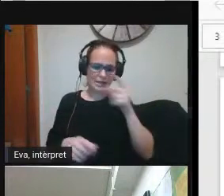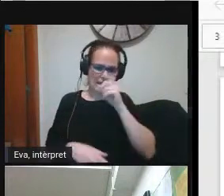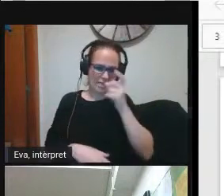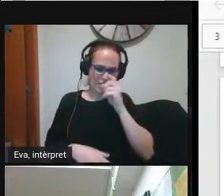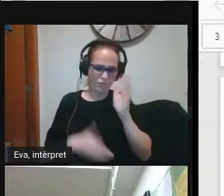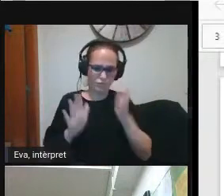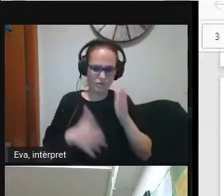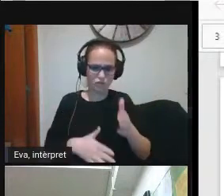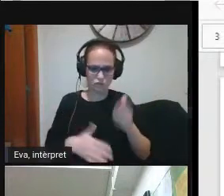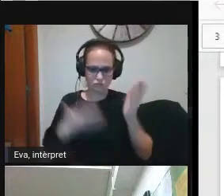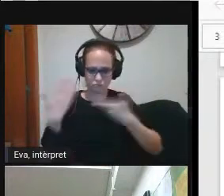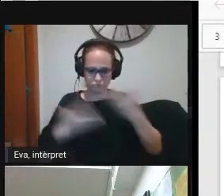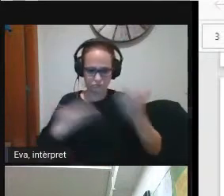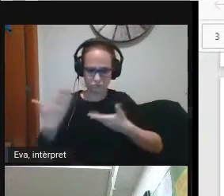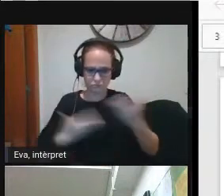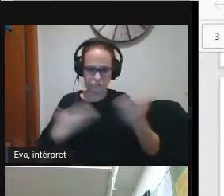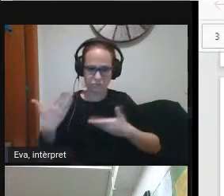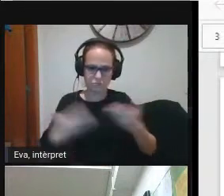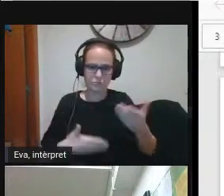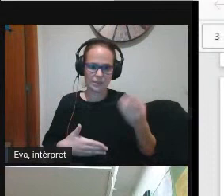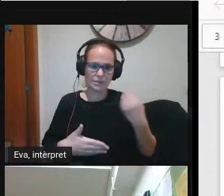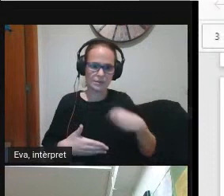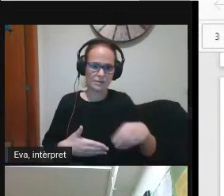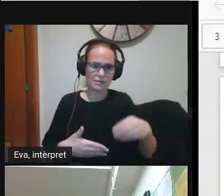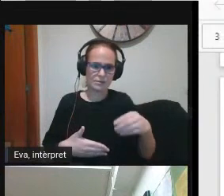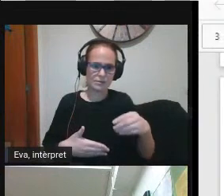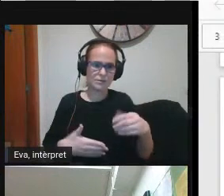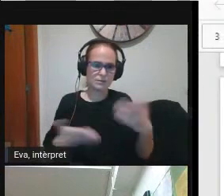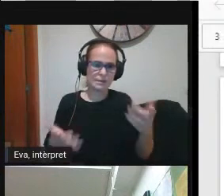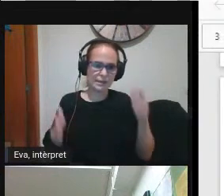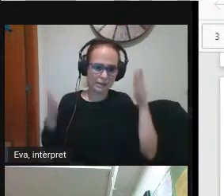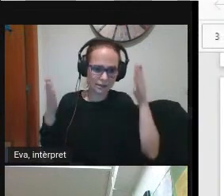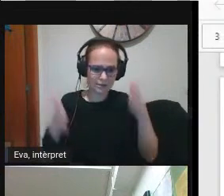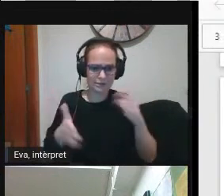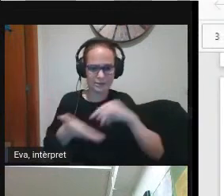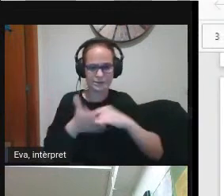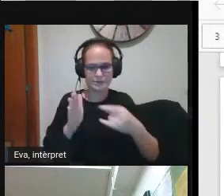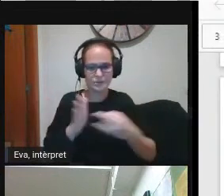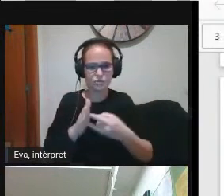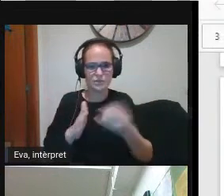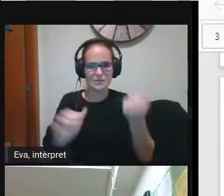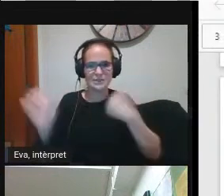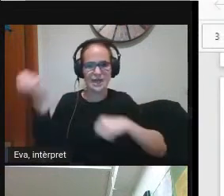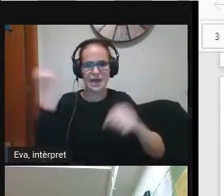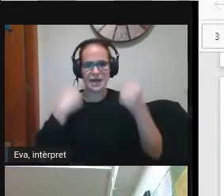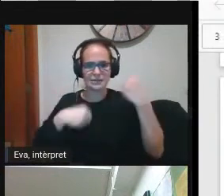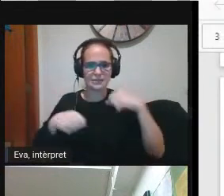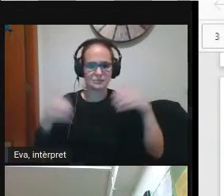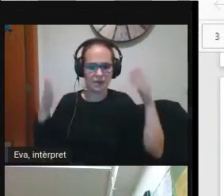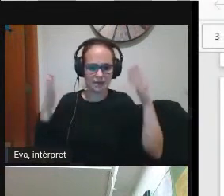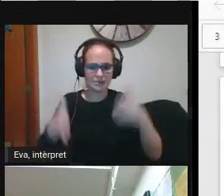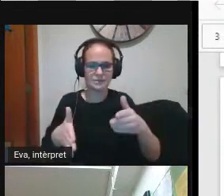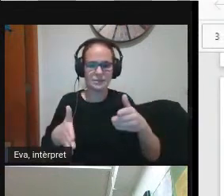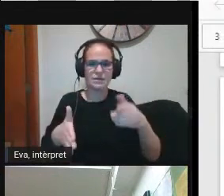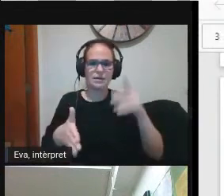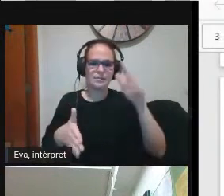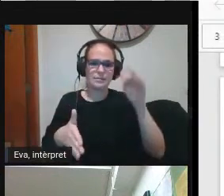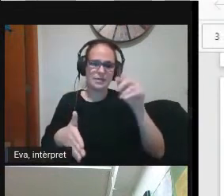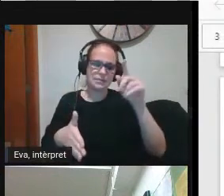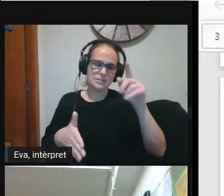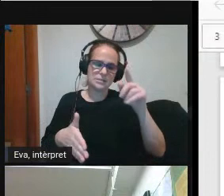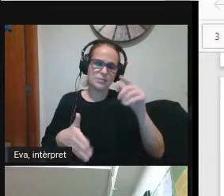que ens l'ha impartit al Frank Sabater que està centrada en metodologies actives el moviment maker i robòtica educativa